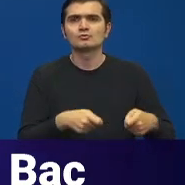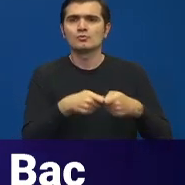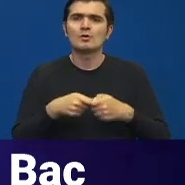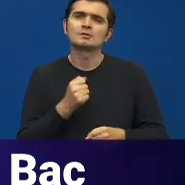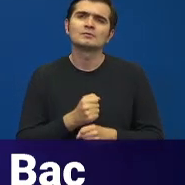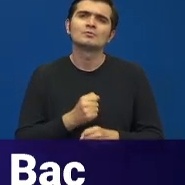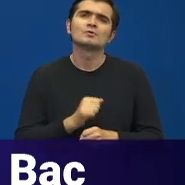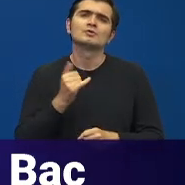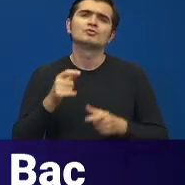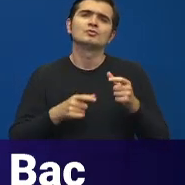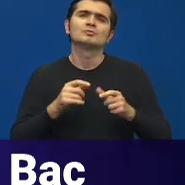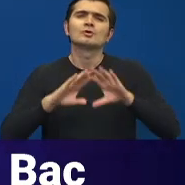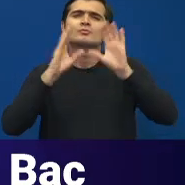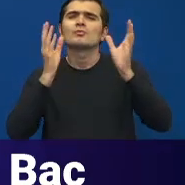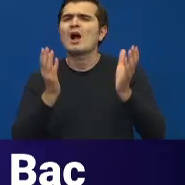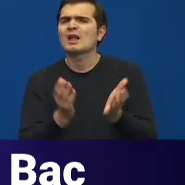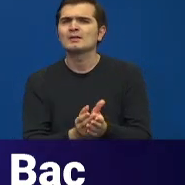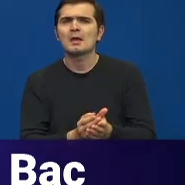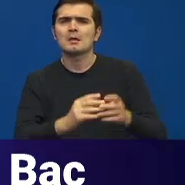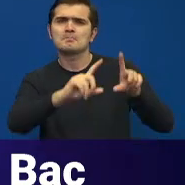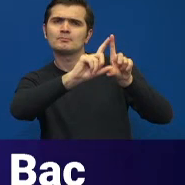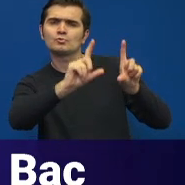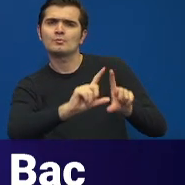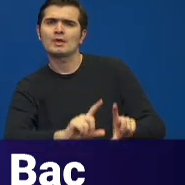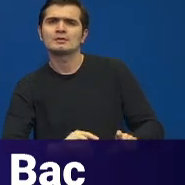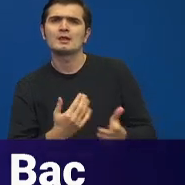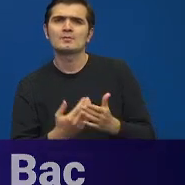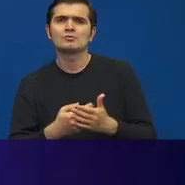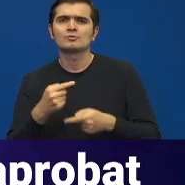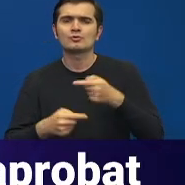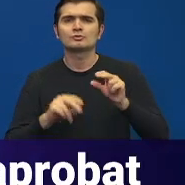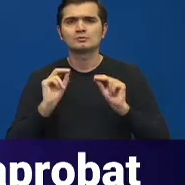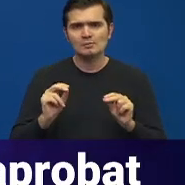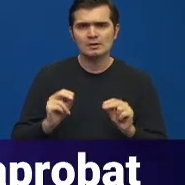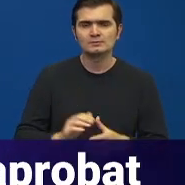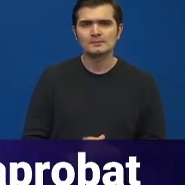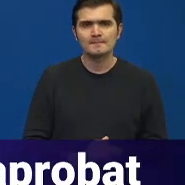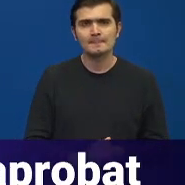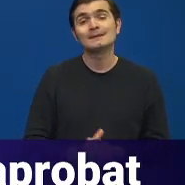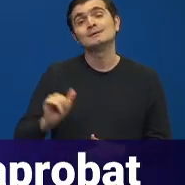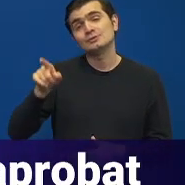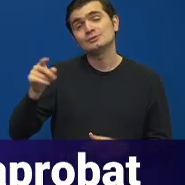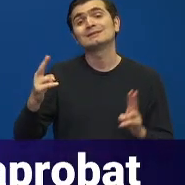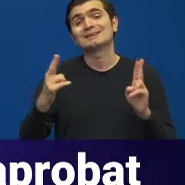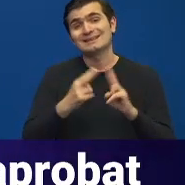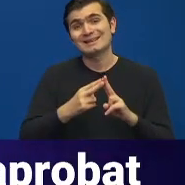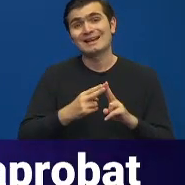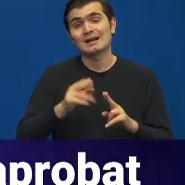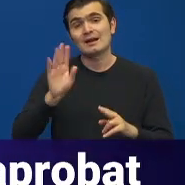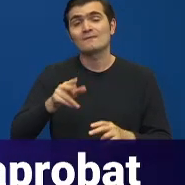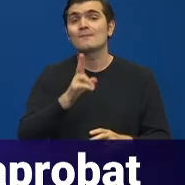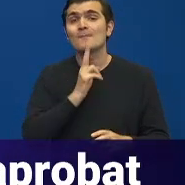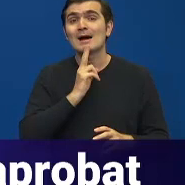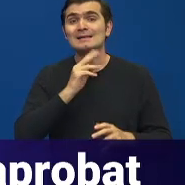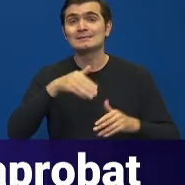evident, vis-a-vis de toate subiectele care țin procesul educațional. Inclusiv întâlnirea pe care Ministerul Educației a avut-o în